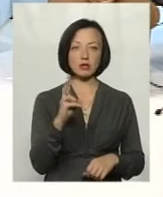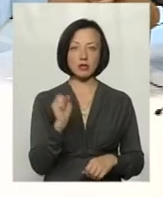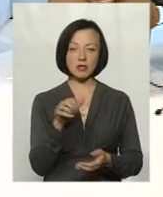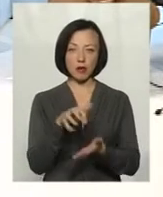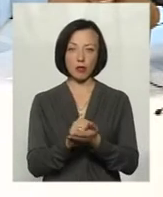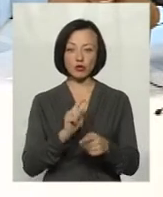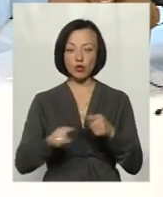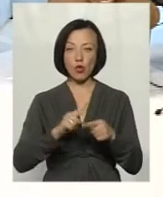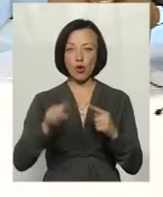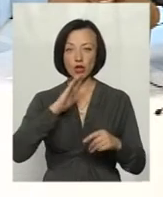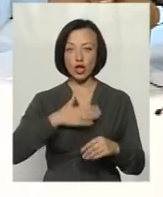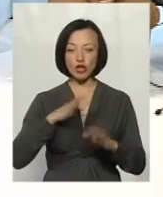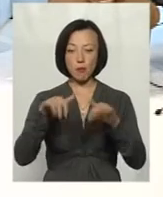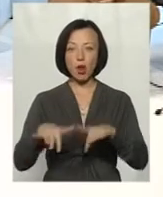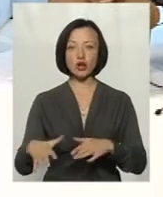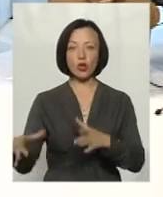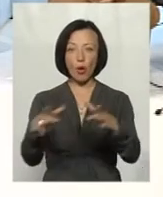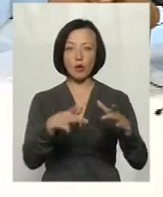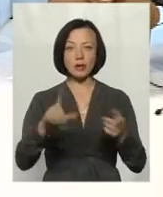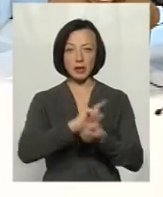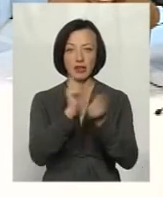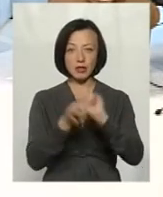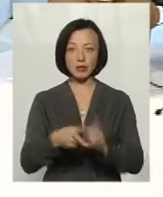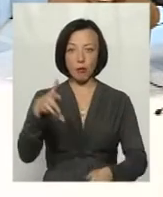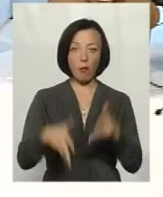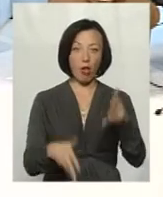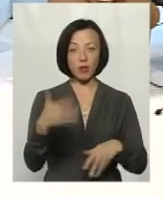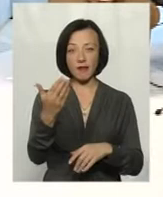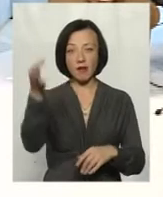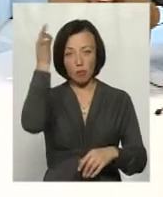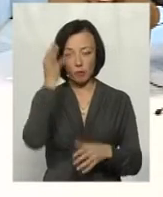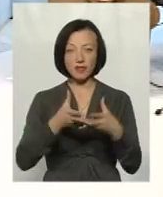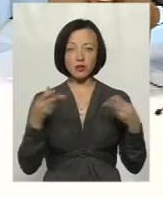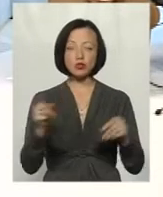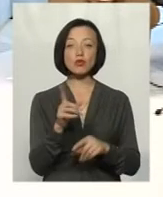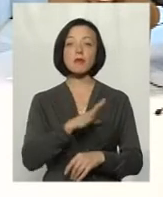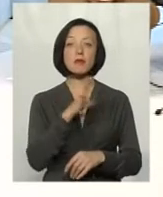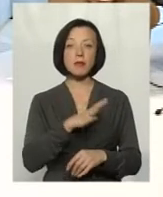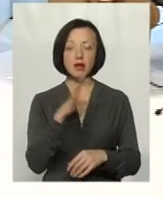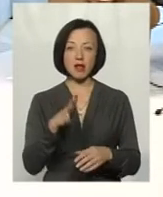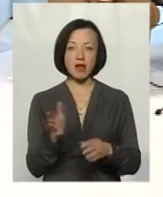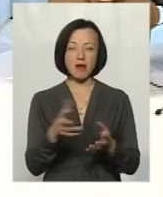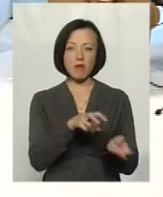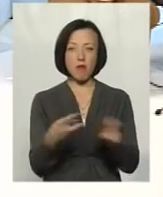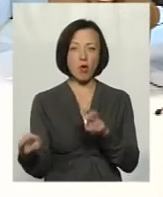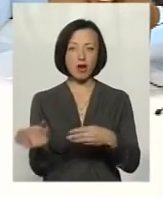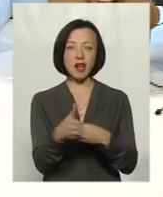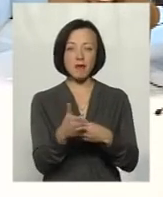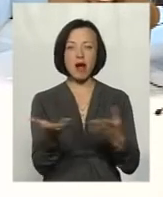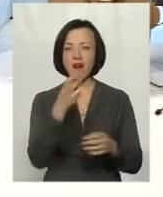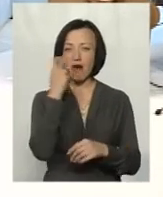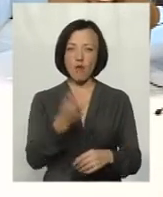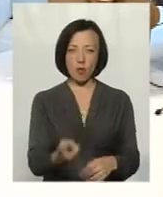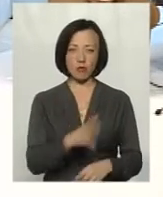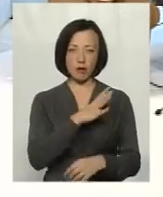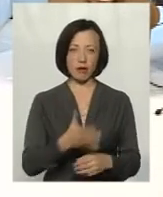ведь скоро наше пляжне озеро превратиться в болото. Вы помните, як весною, що там було? Тільки мор риби, яка воня